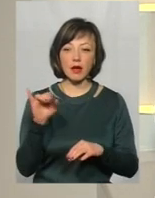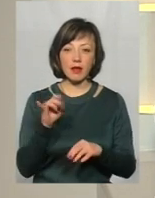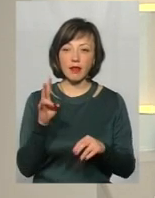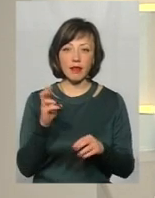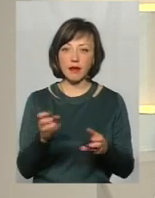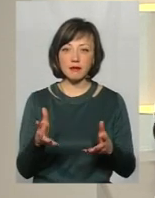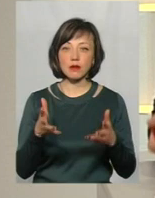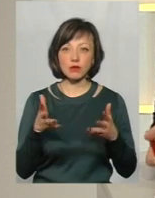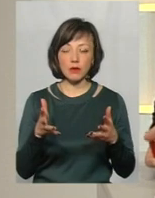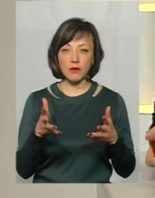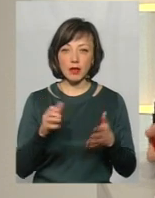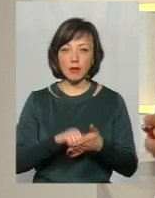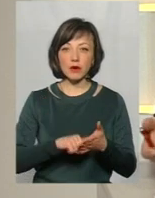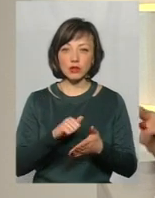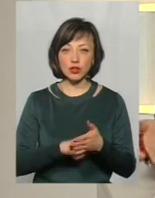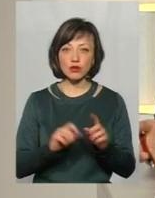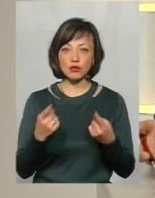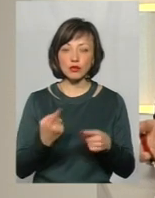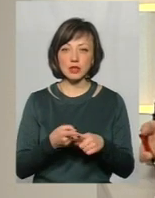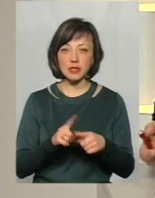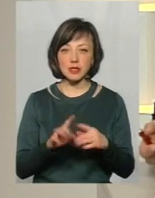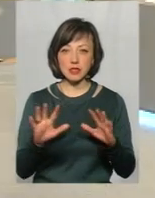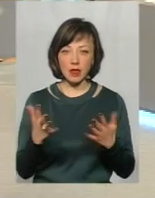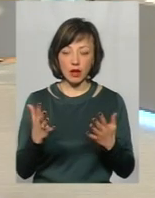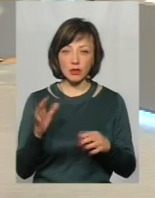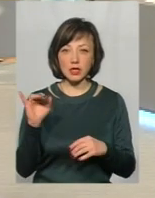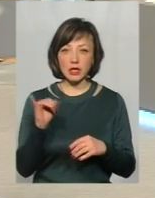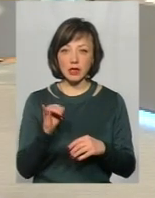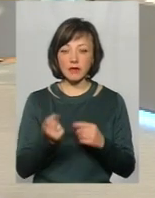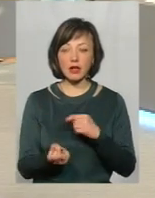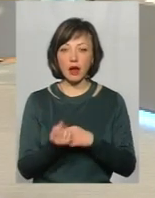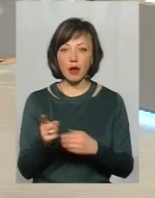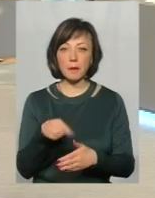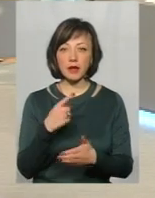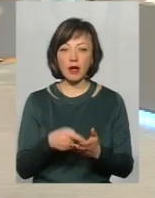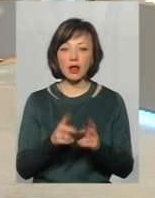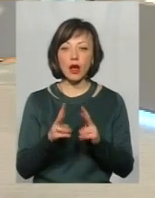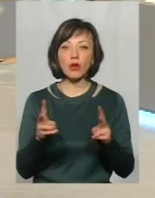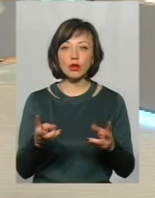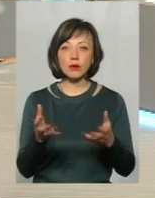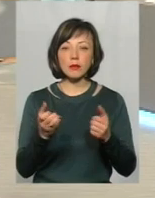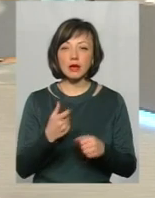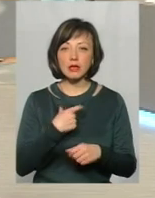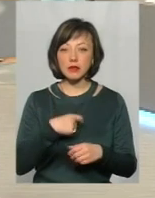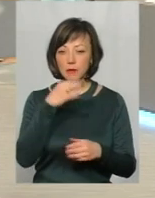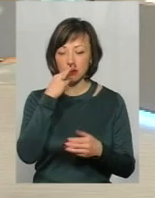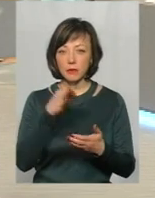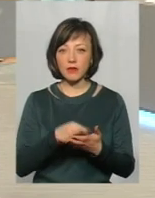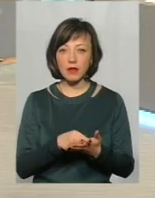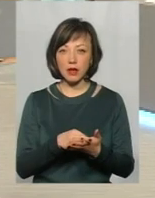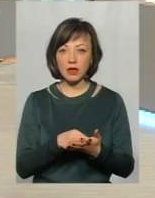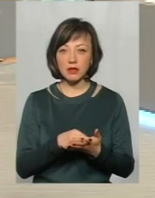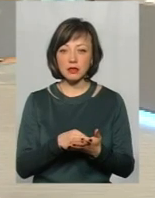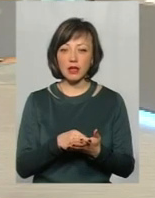'ясовані причини, чому це сталося. І тут виникає питання, а хто ж бере на себе відповідальність саме